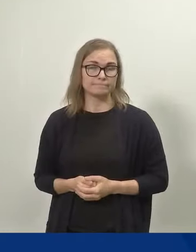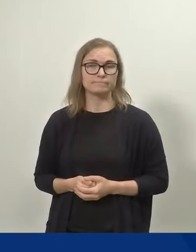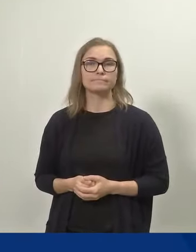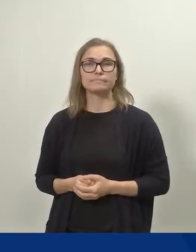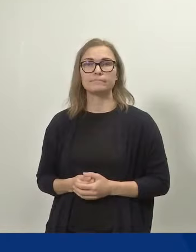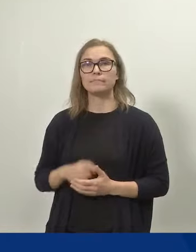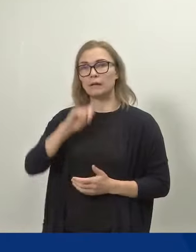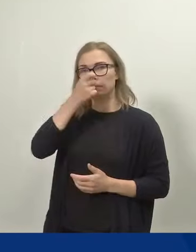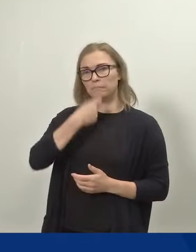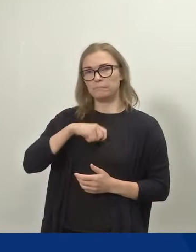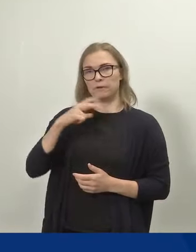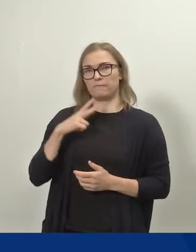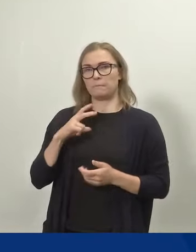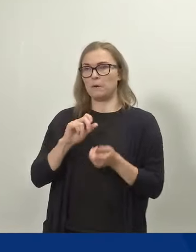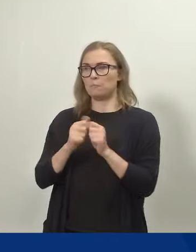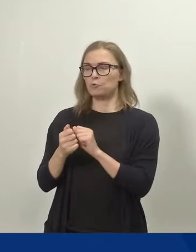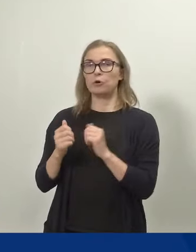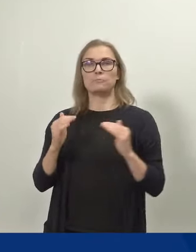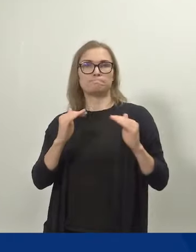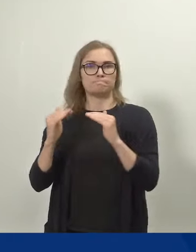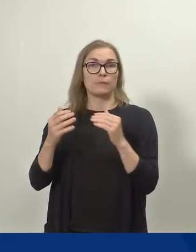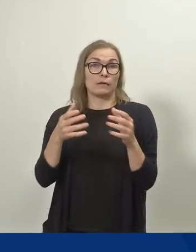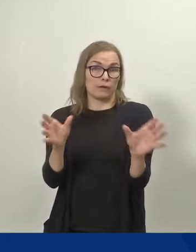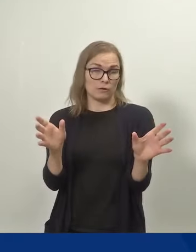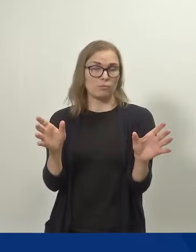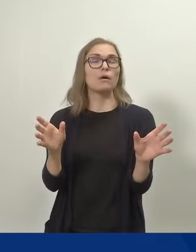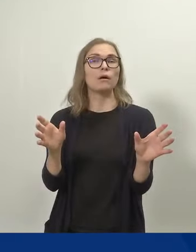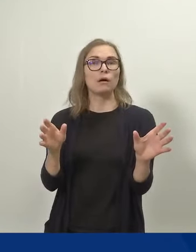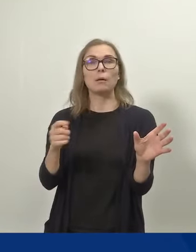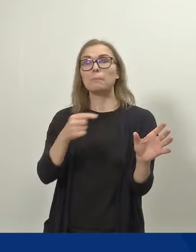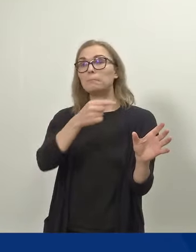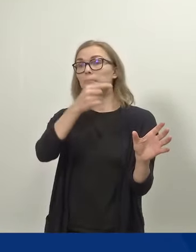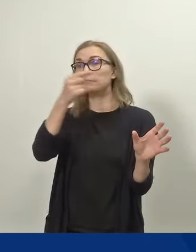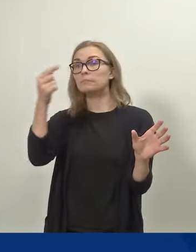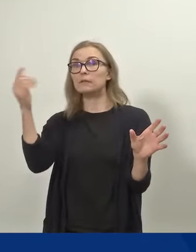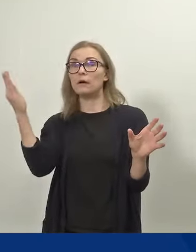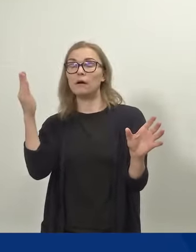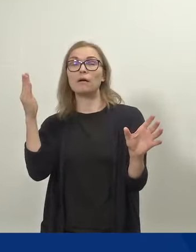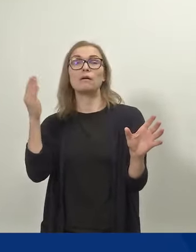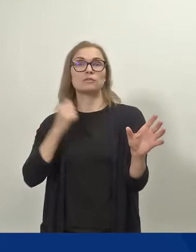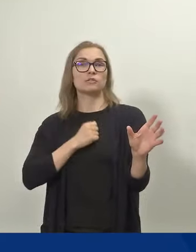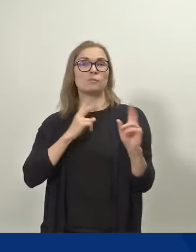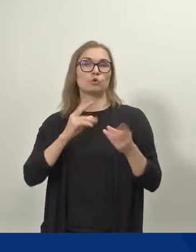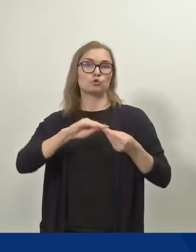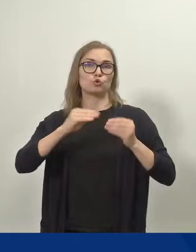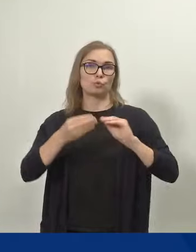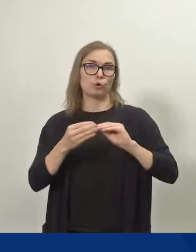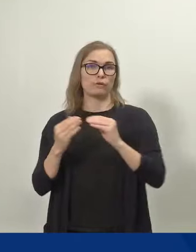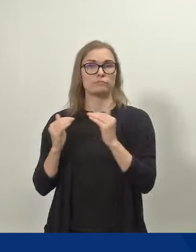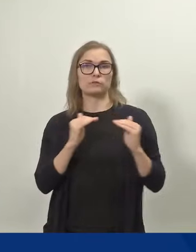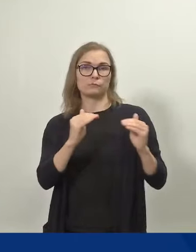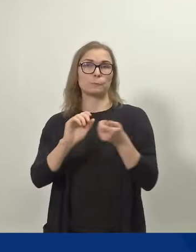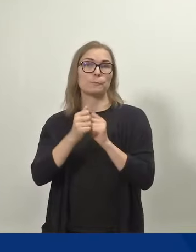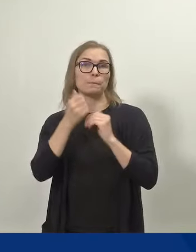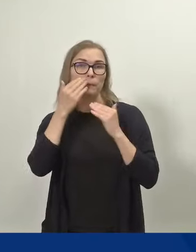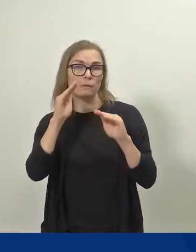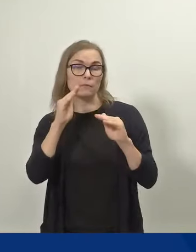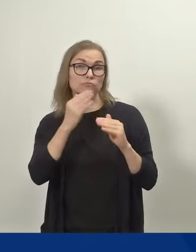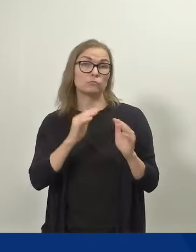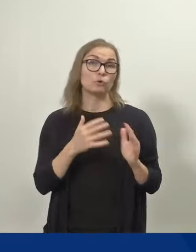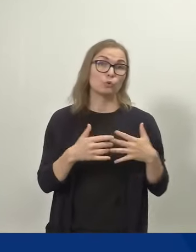Perhevapaiden tasaisempi jakautuminen vaikuttaa pitkällä tähtäyksellä myös sukupuolten tasa-arvoon työelämässä ja